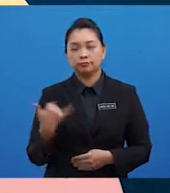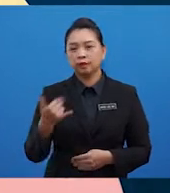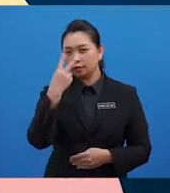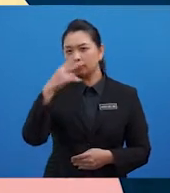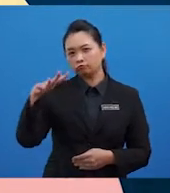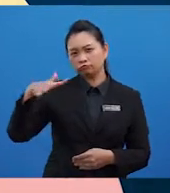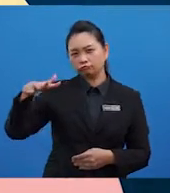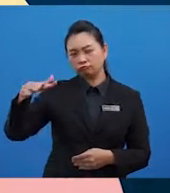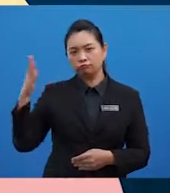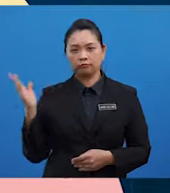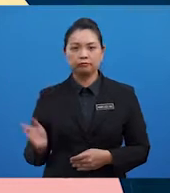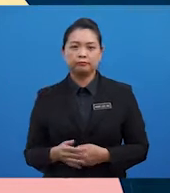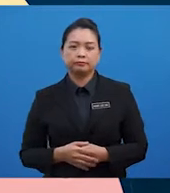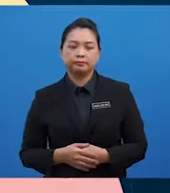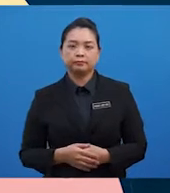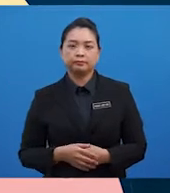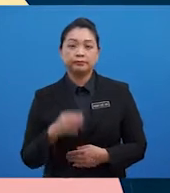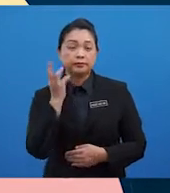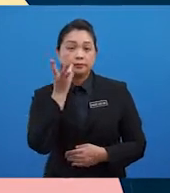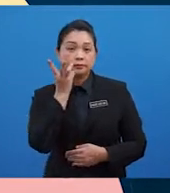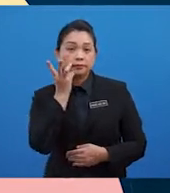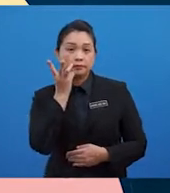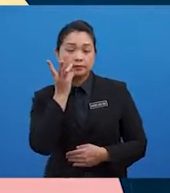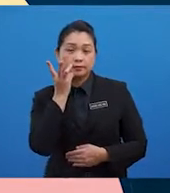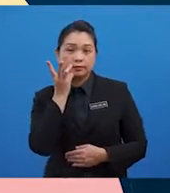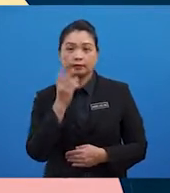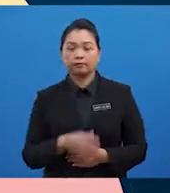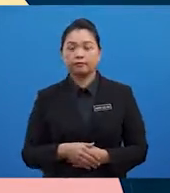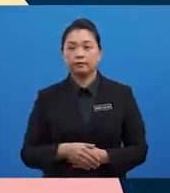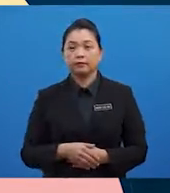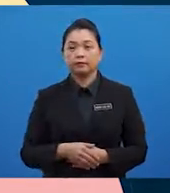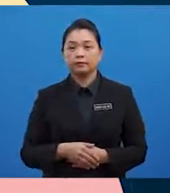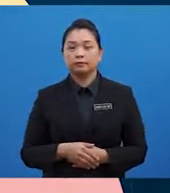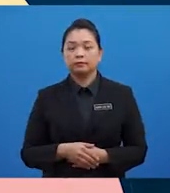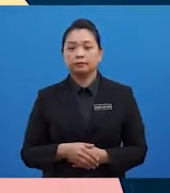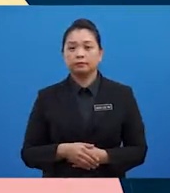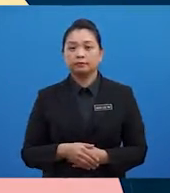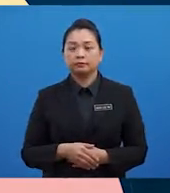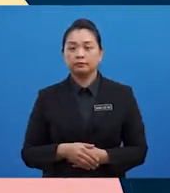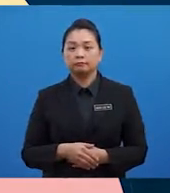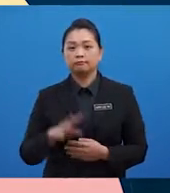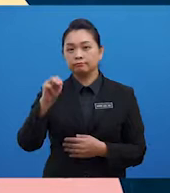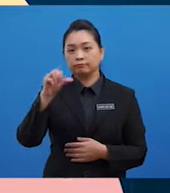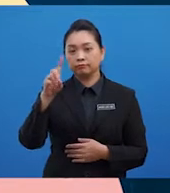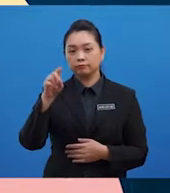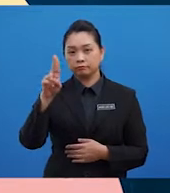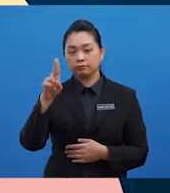sederhana adalah nasi beras perang, capati, madu,